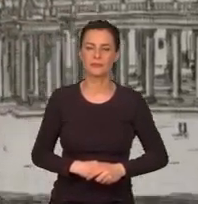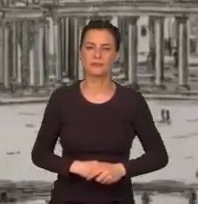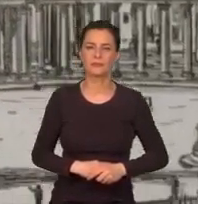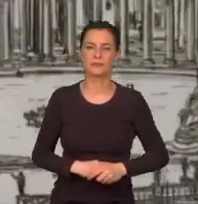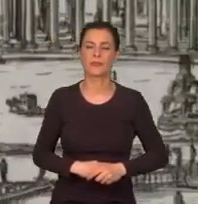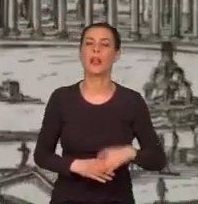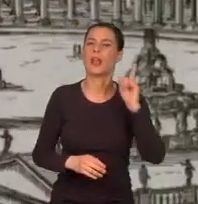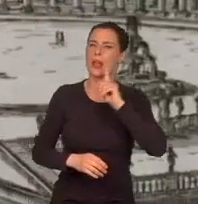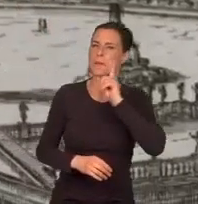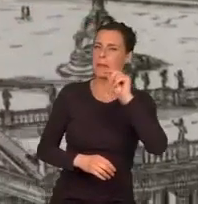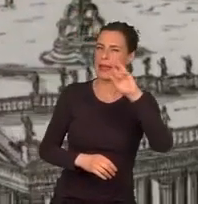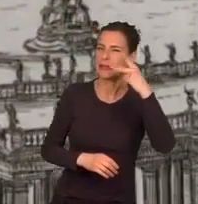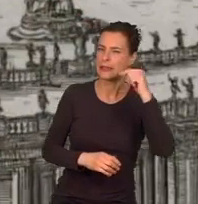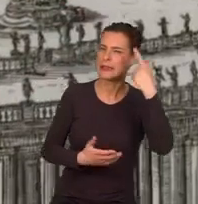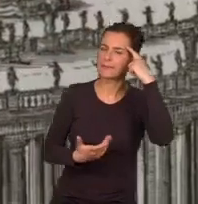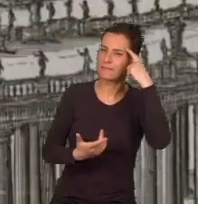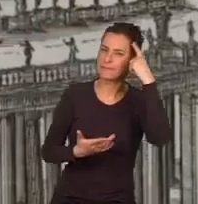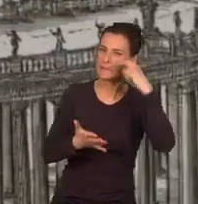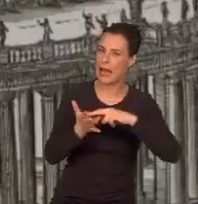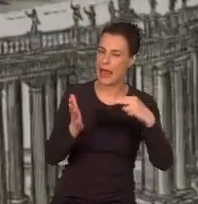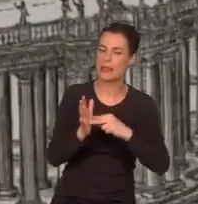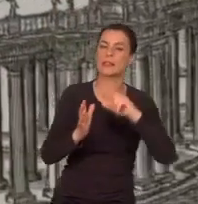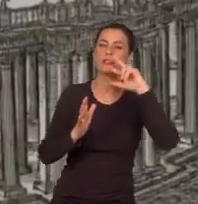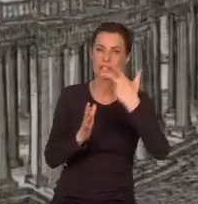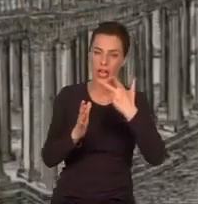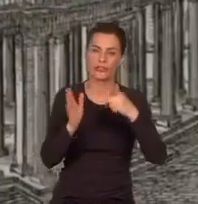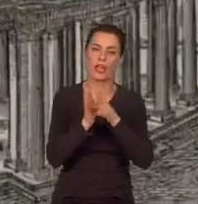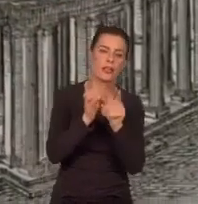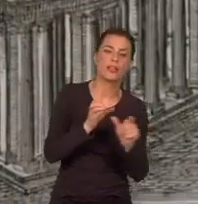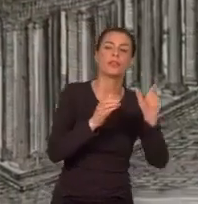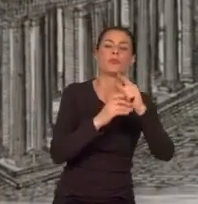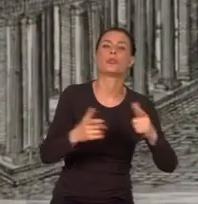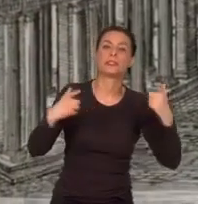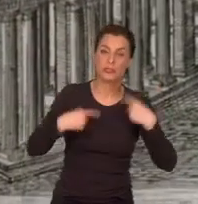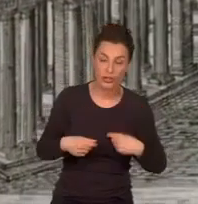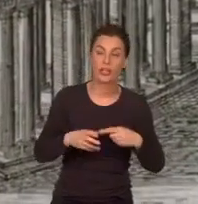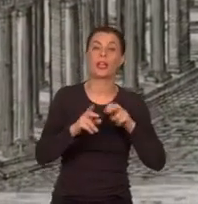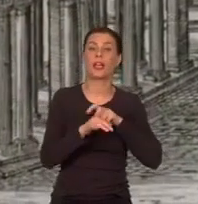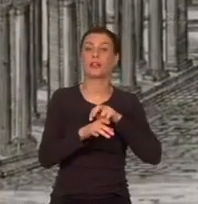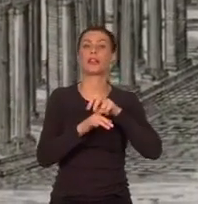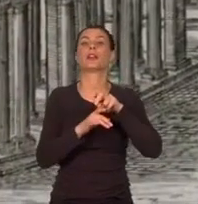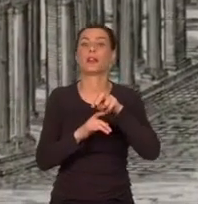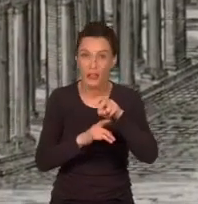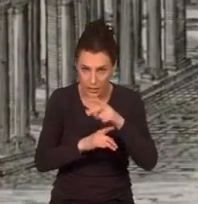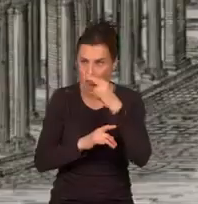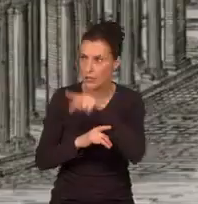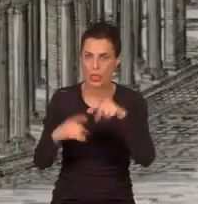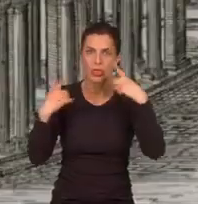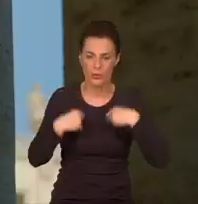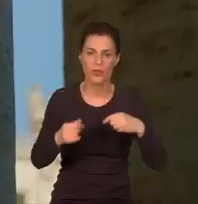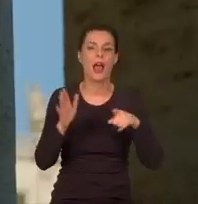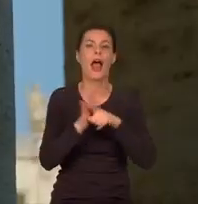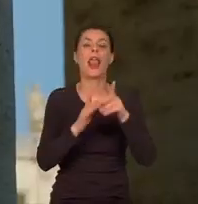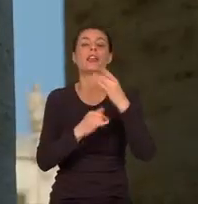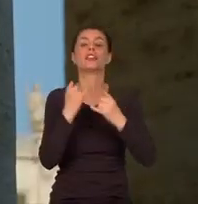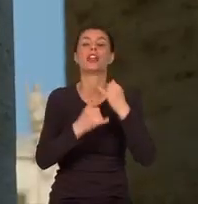Bernini obmyślił trzecie ramię, by stworzyć efekt zaskoczenia. Przybysze odkrywaliby na placu Bazylikę. Jednak